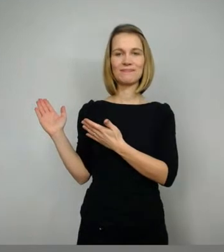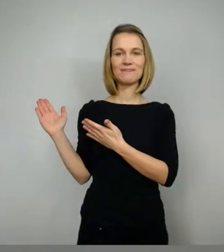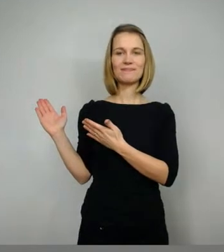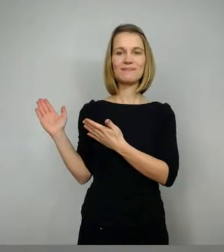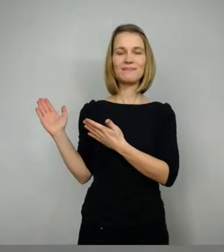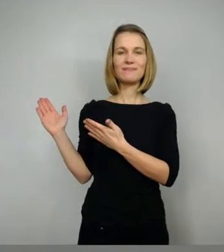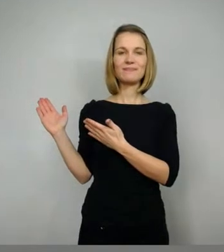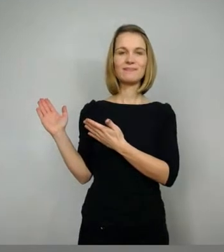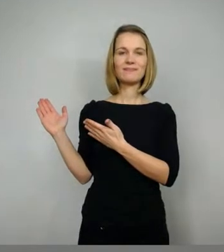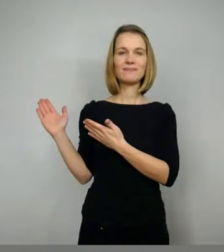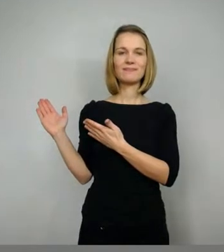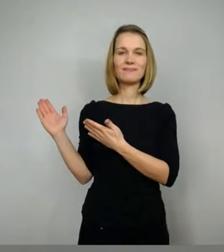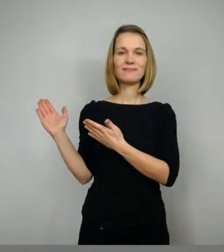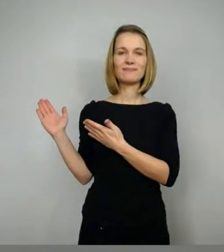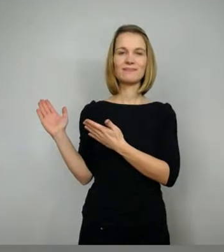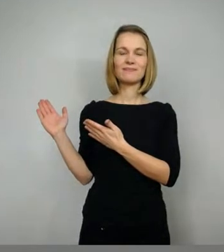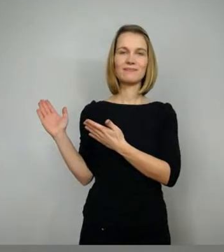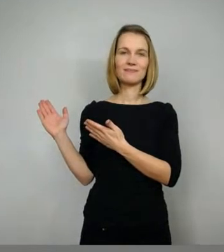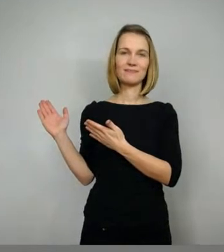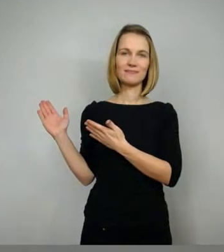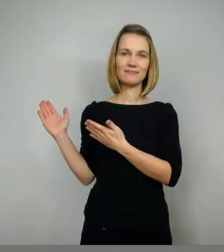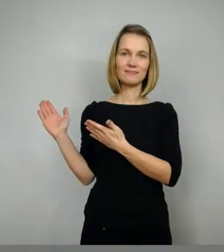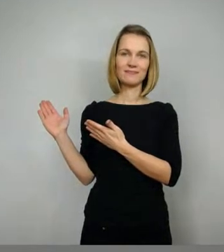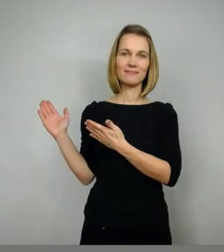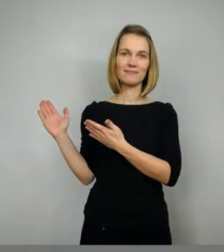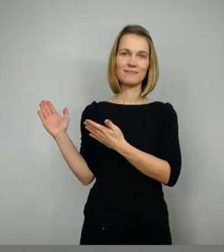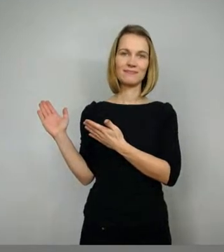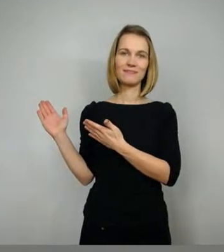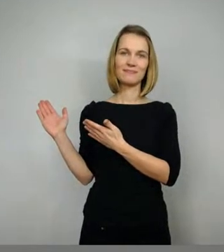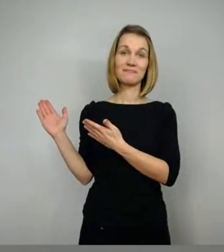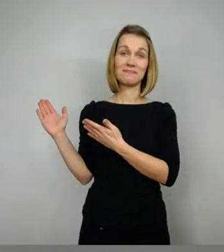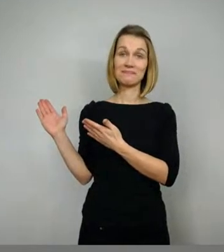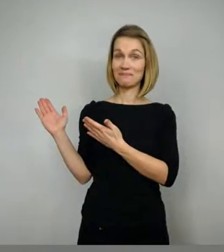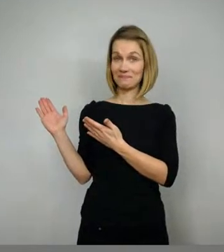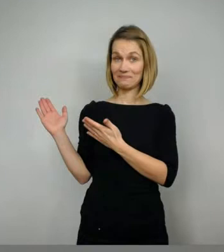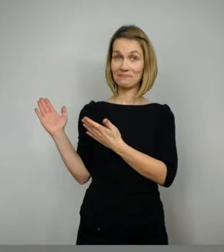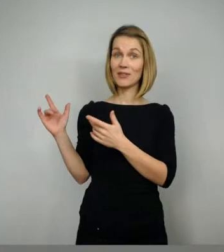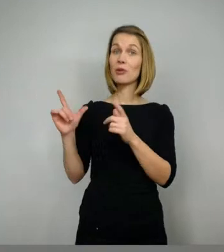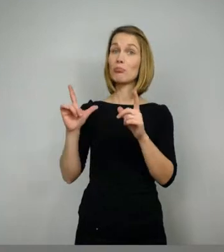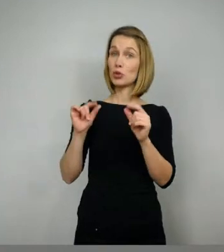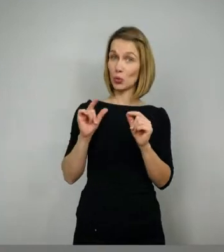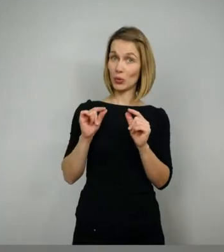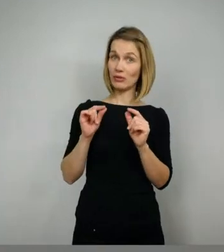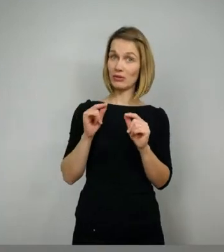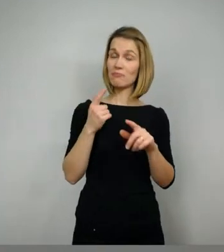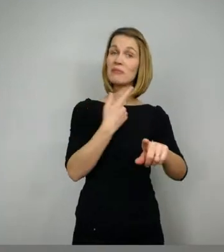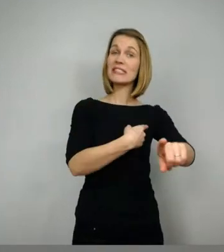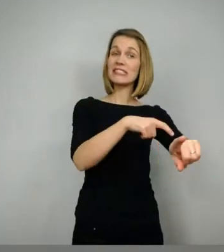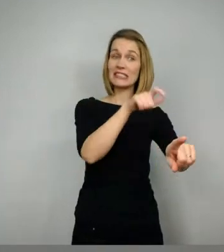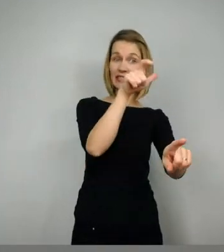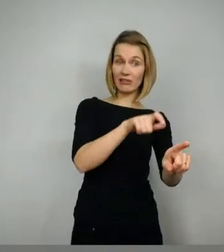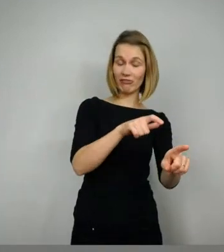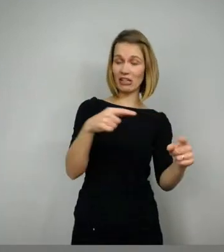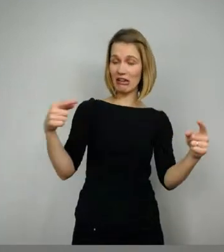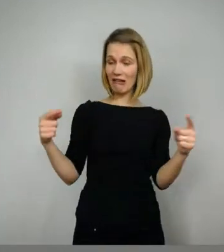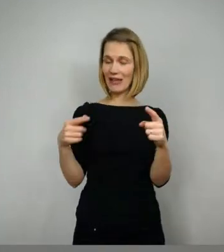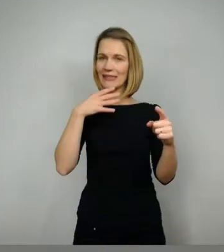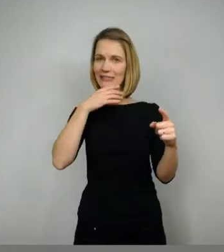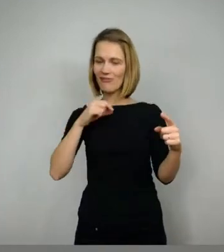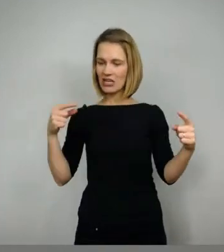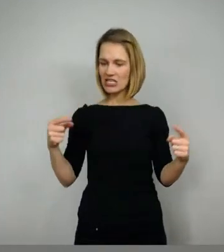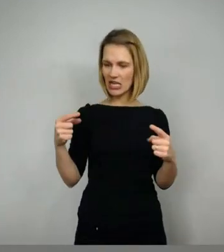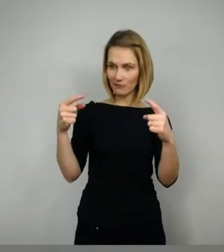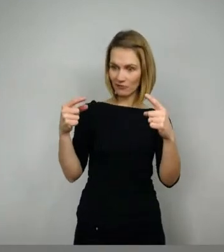was des Hordes Herr Siegfried, der fräßliche Mann. Siegfried kämpft also gegen den Zwerg Alberich und gewinnt von ihm die Tarenkappe. Ein